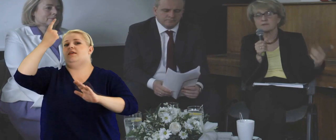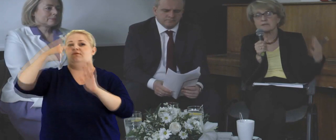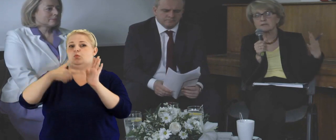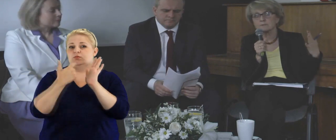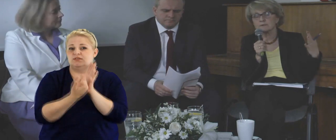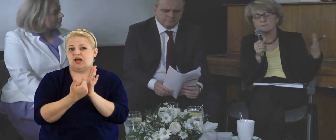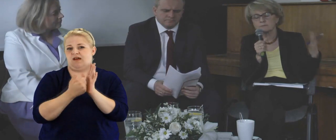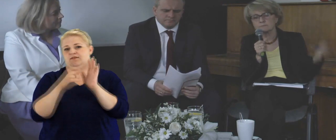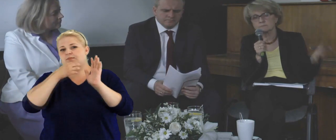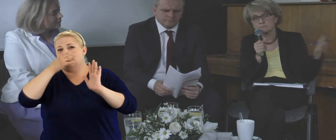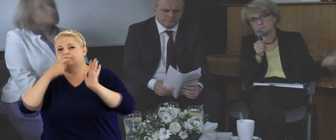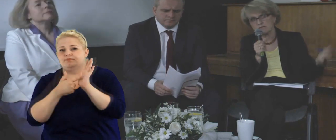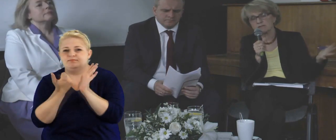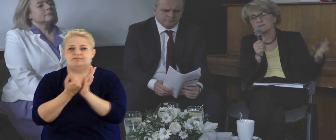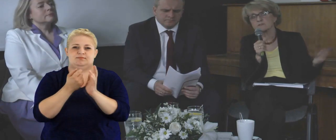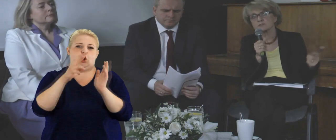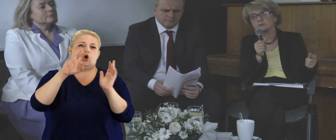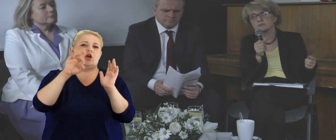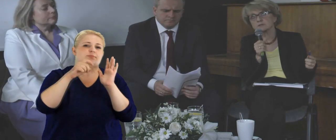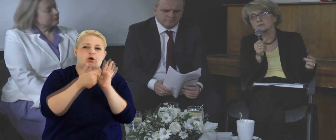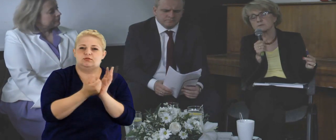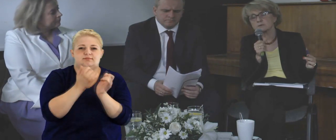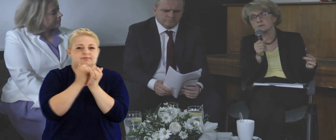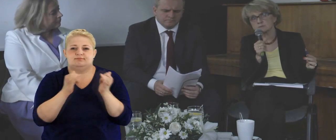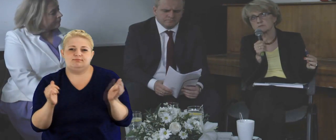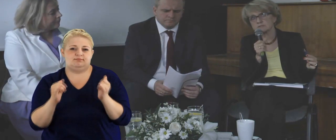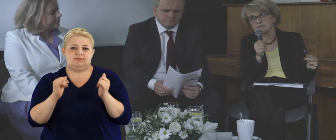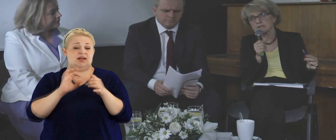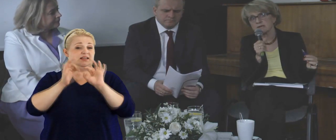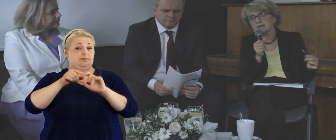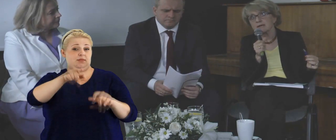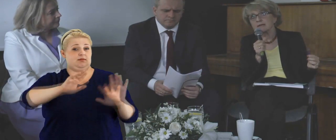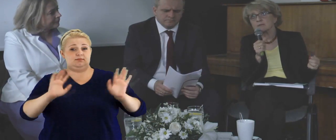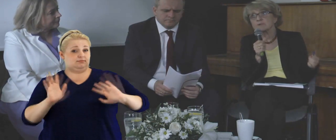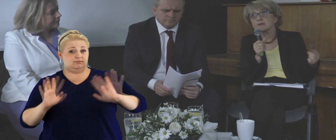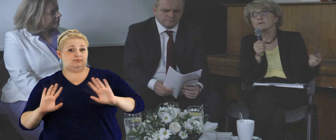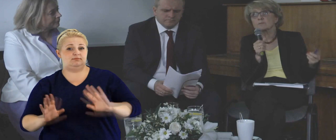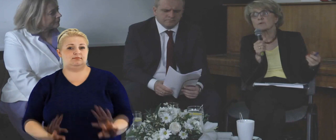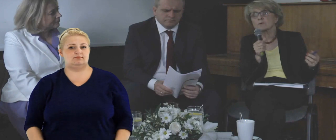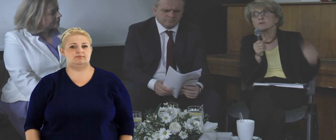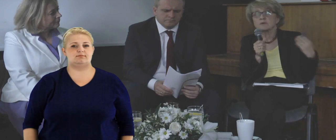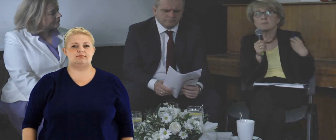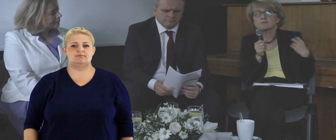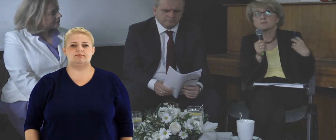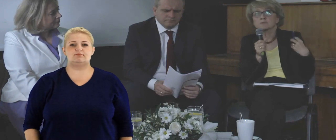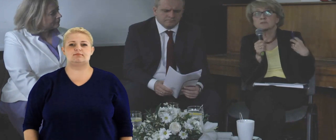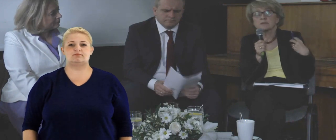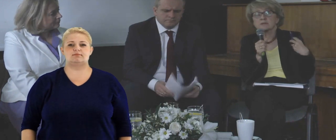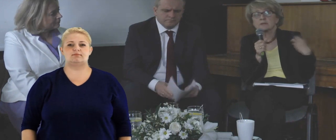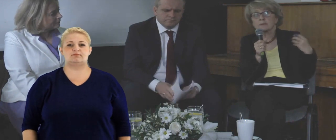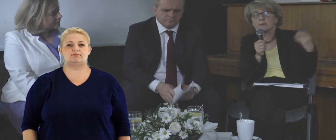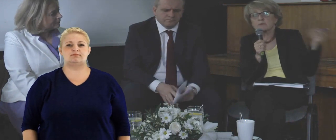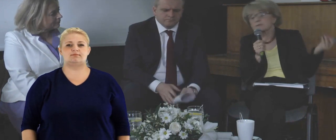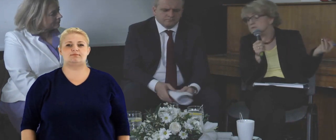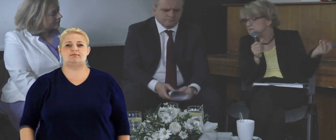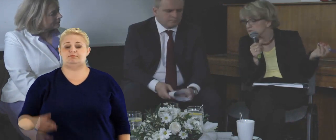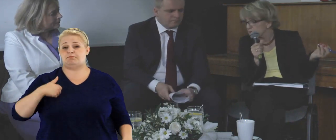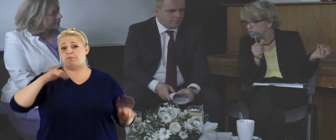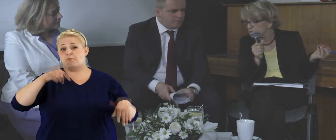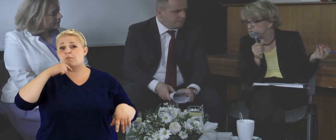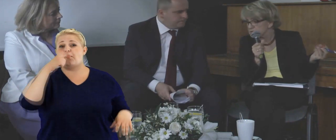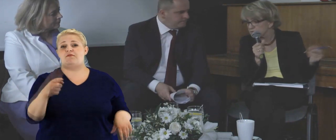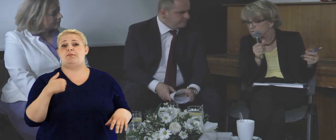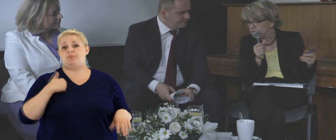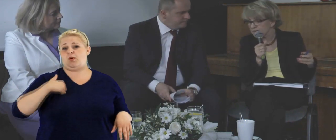ustawy i gdyby dyrektywy, czy rozporządzenia, gdyby tego nie było, to ja muszę powiedzieć, ja byłam jedną z